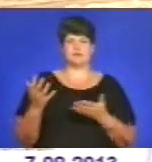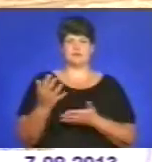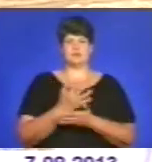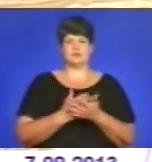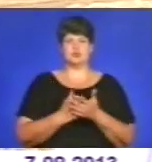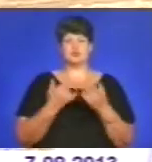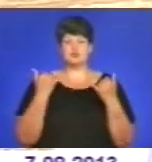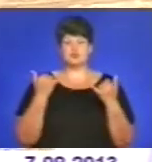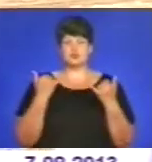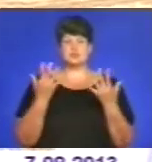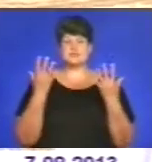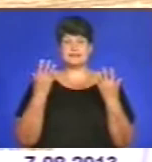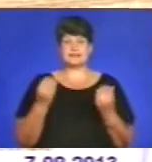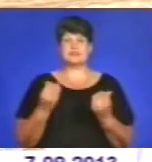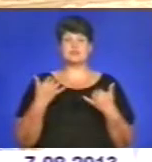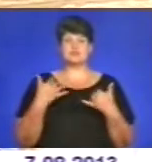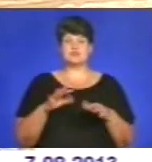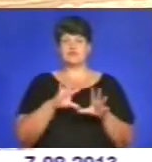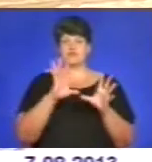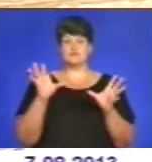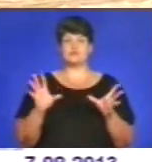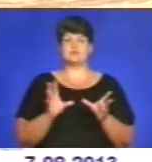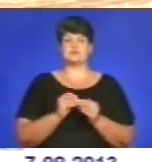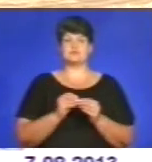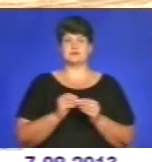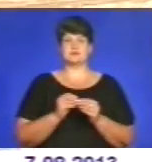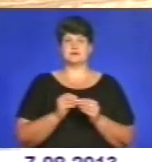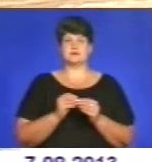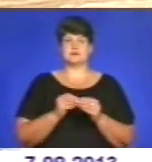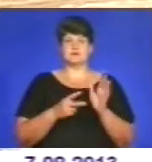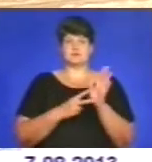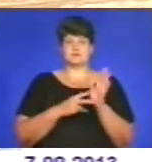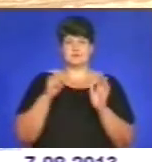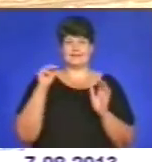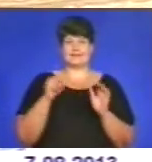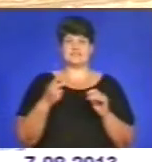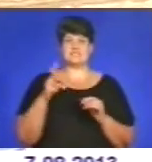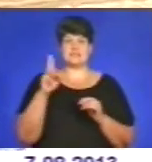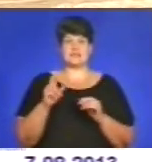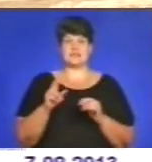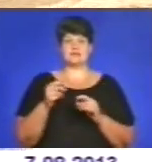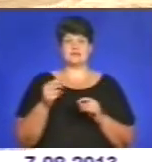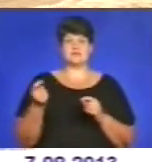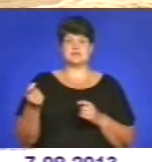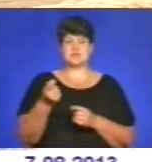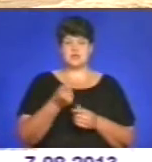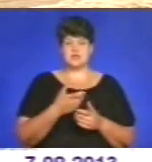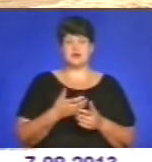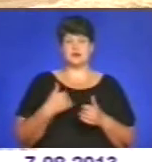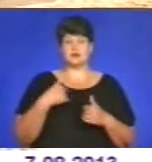На сьогоднішній день вже всі підходять під рубіж 7 тисяч зерна. Думаю, що вони